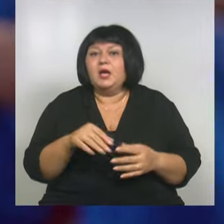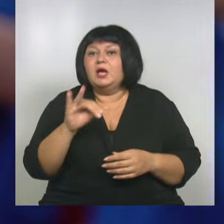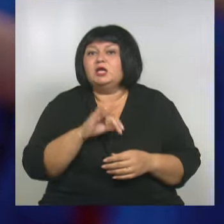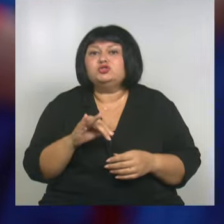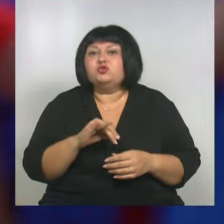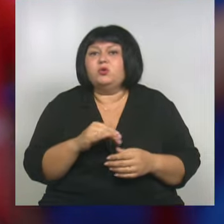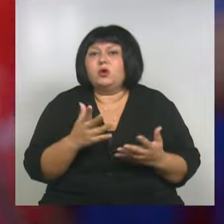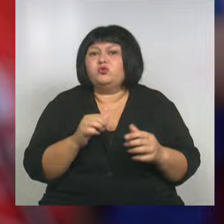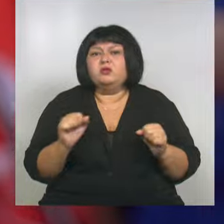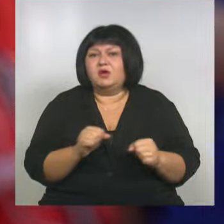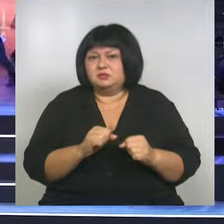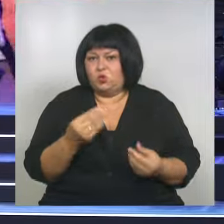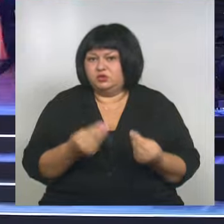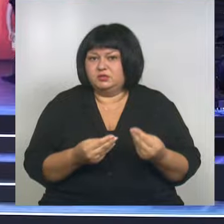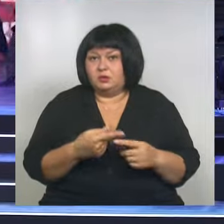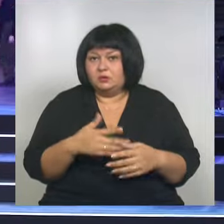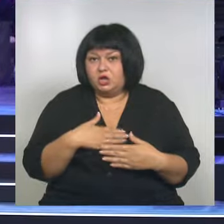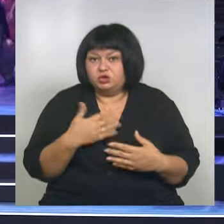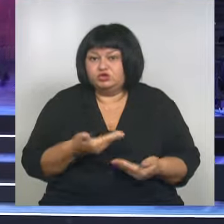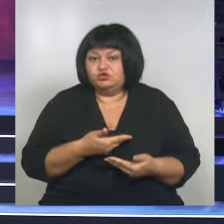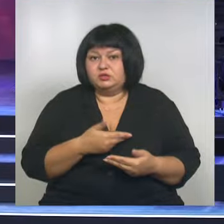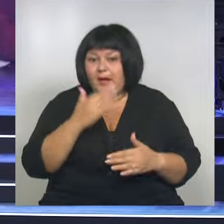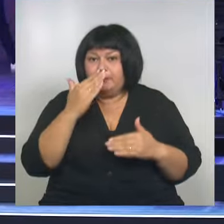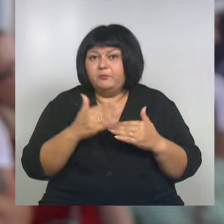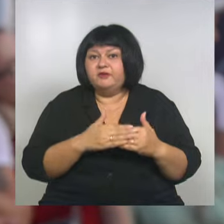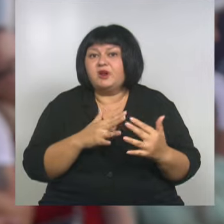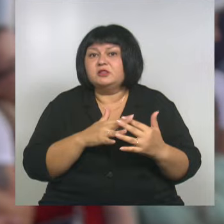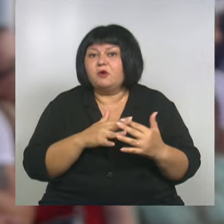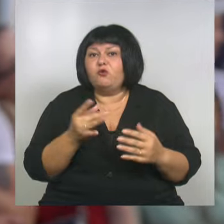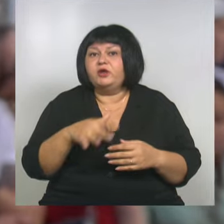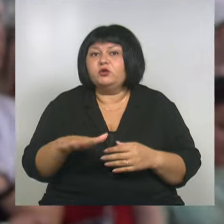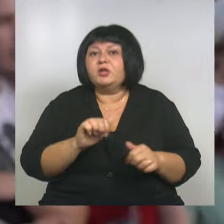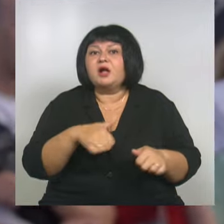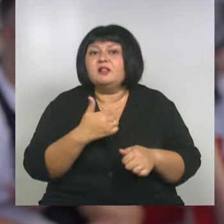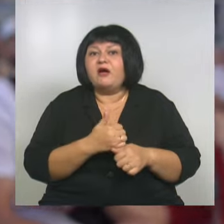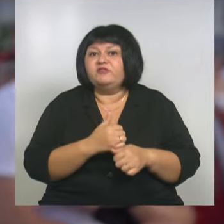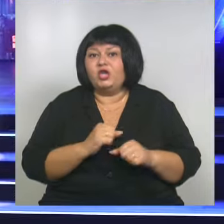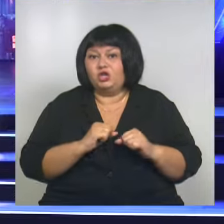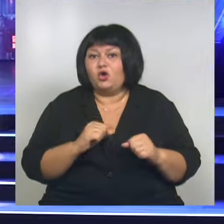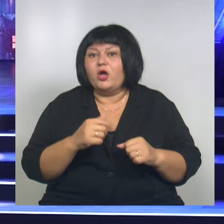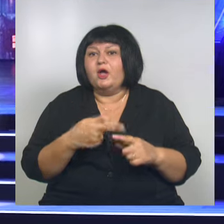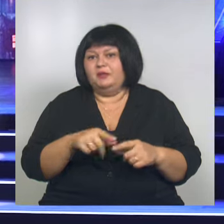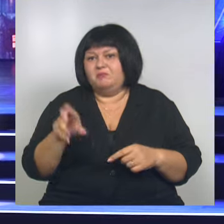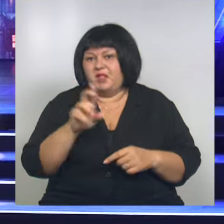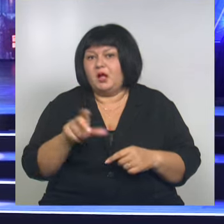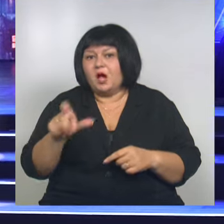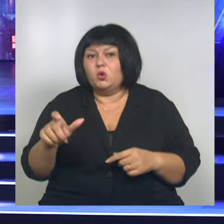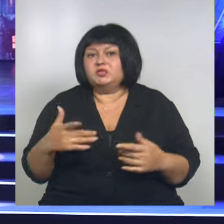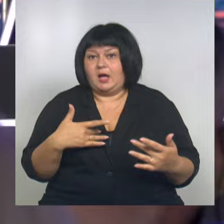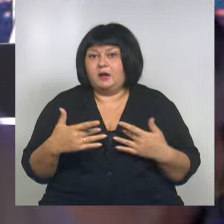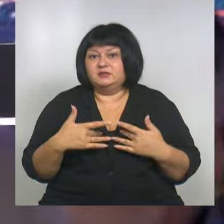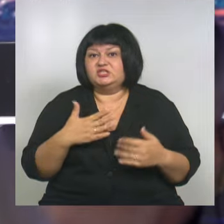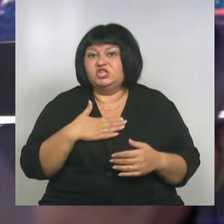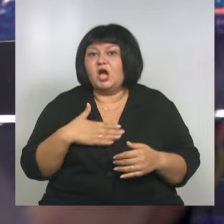сыграть. Это наша жизнь. Жизнь прифронтового региона. Главные герои постановки – белгородцы. Артисты – тоже